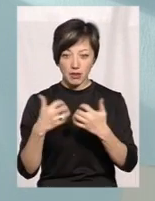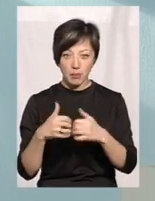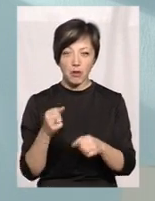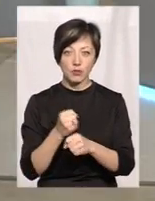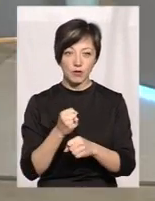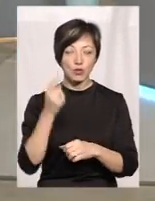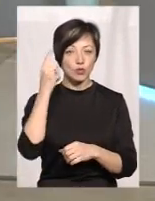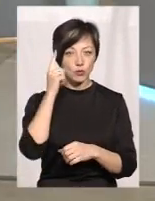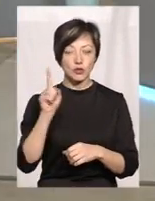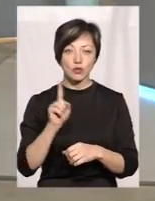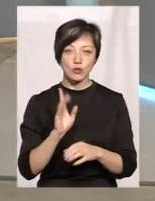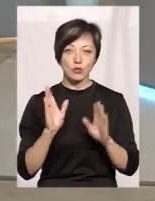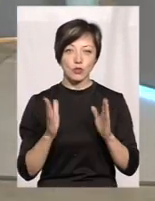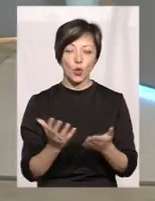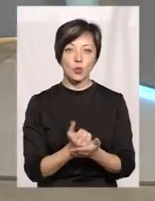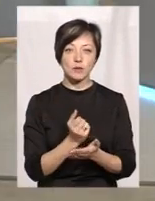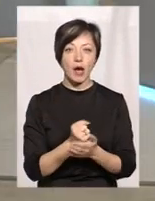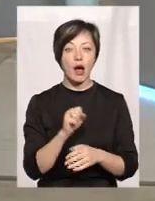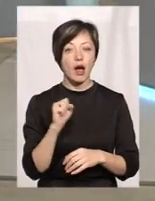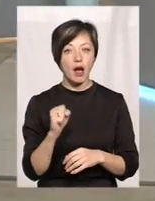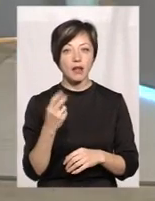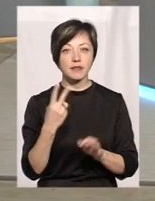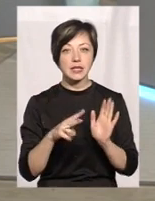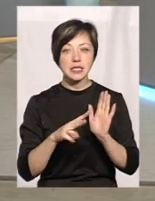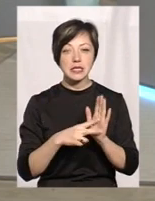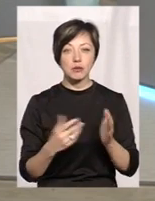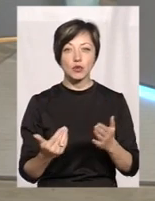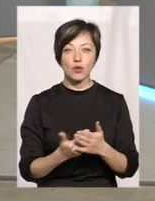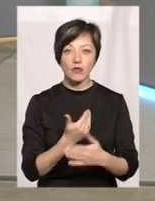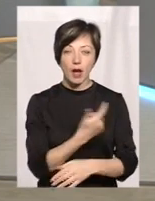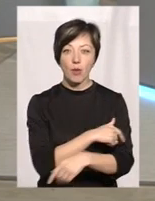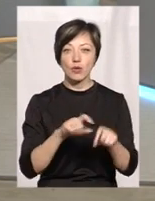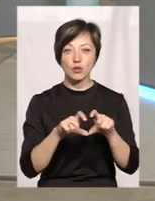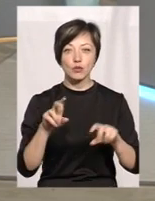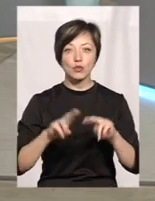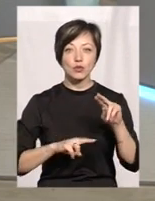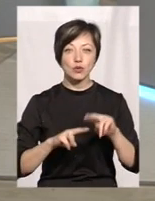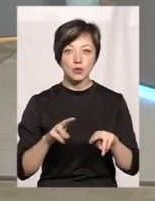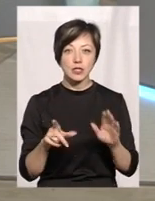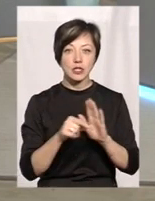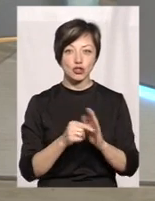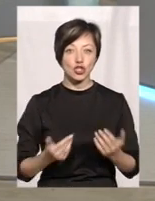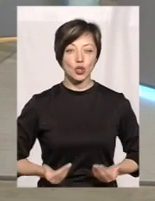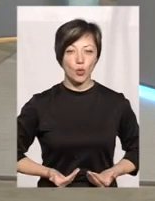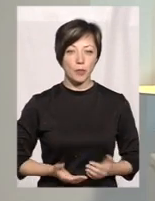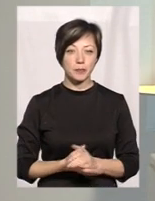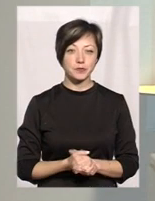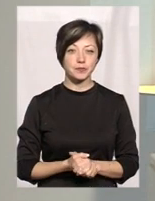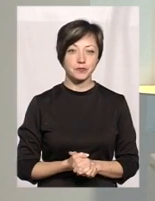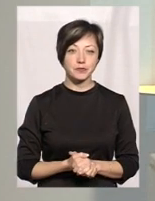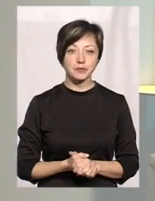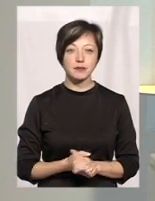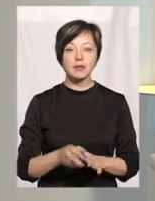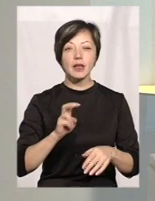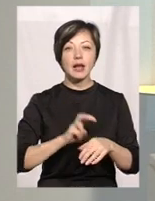я думаю, що тут буде успіх. А 27 нових амбулаторій, вони будуються з житлом. Ці